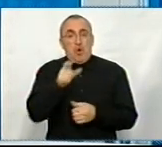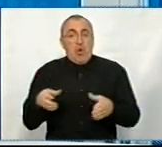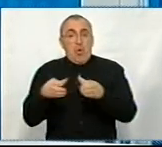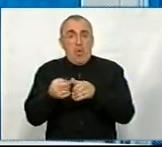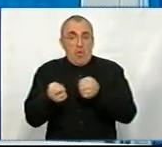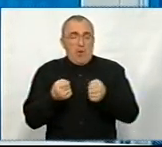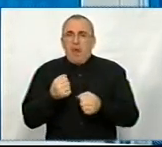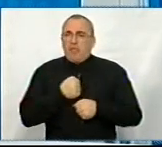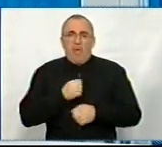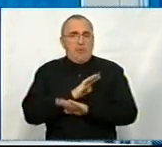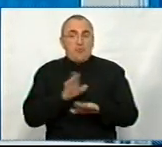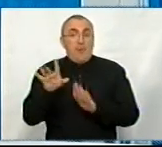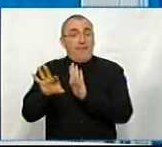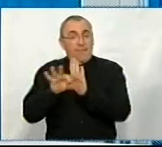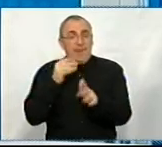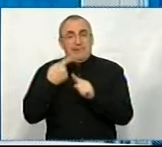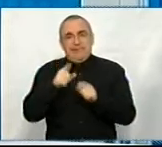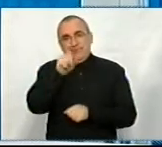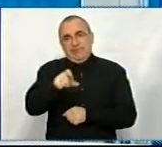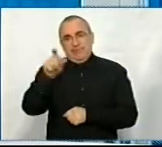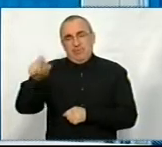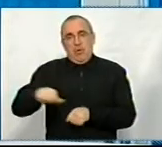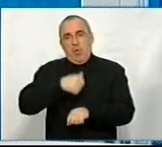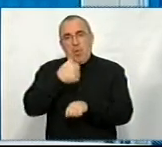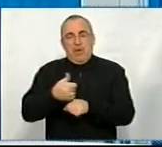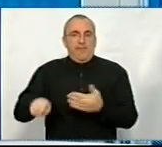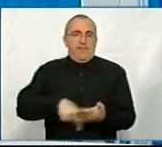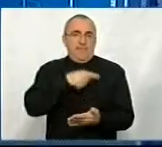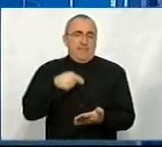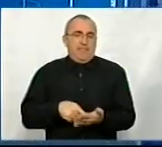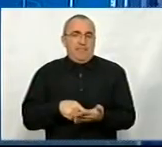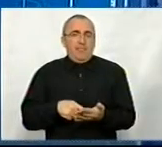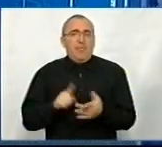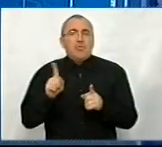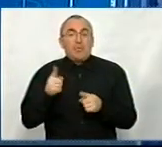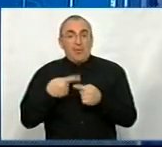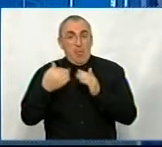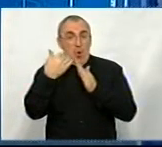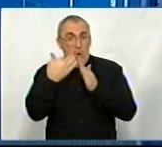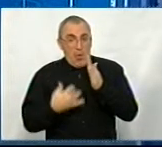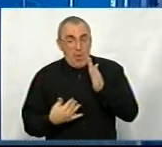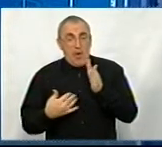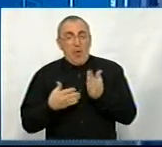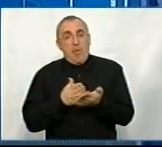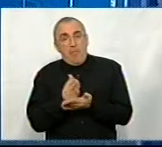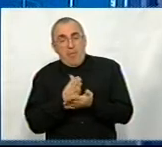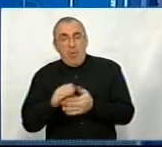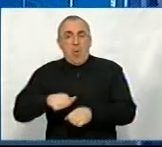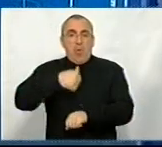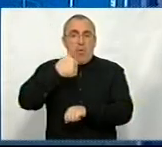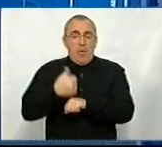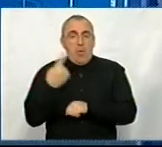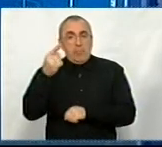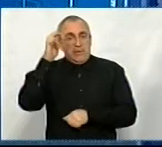не пожалкують, що вони обрали саме цих голів міста. У цьому контексті посада голови